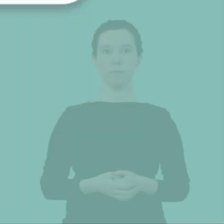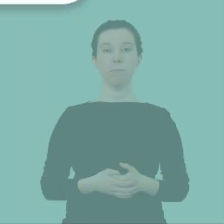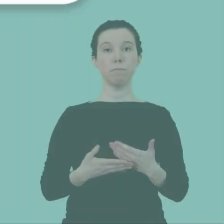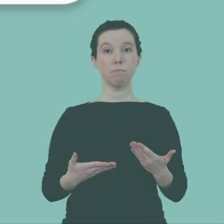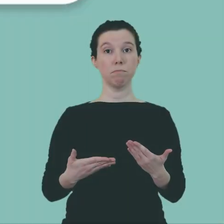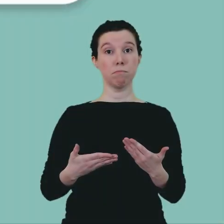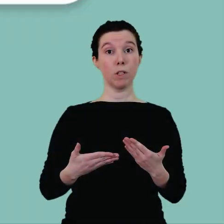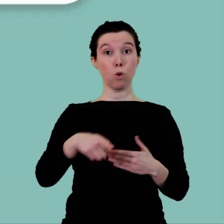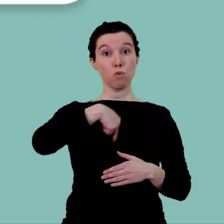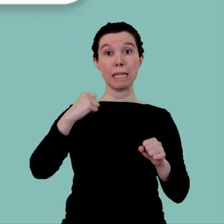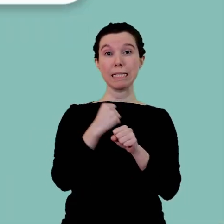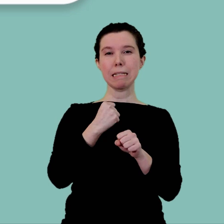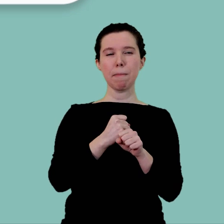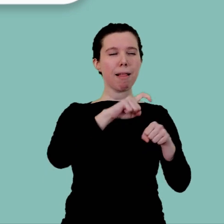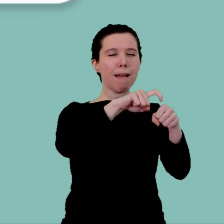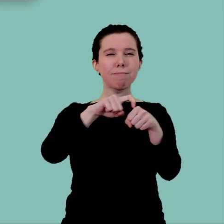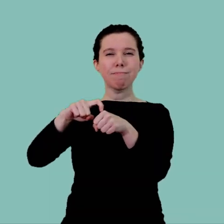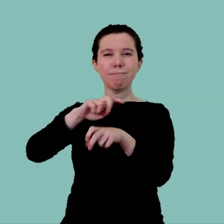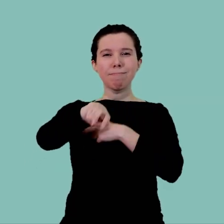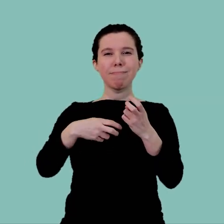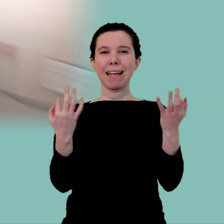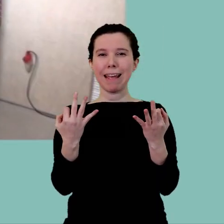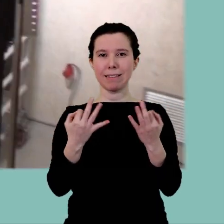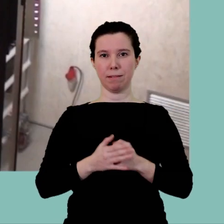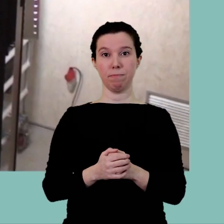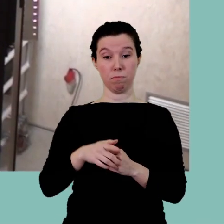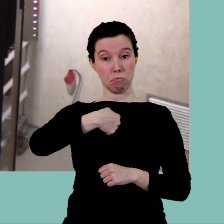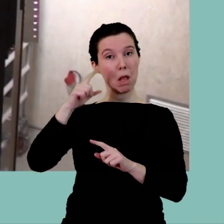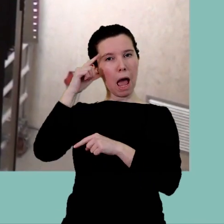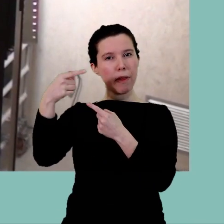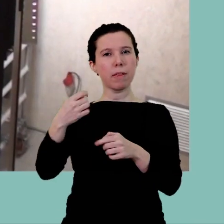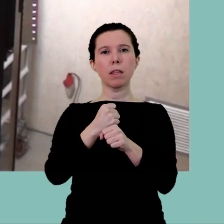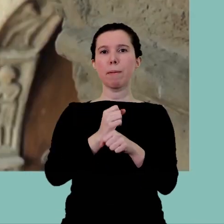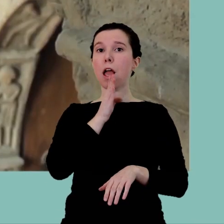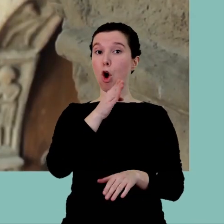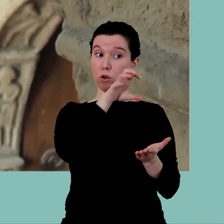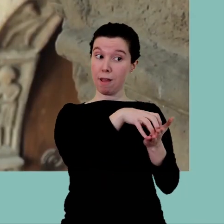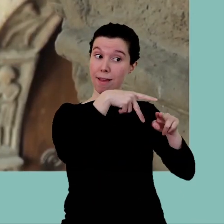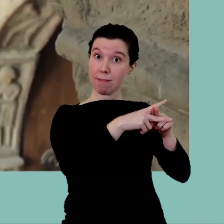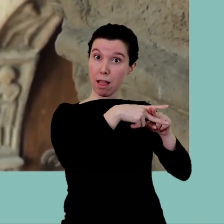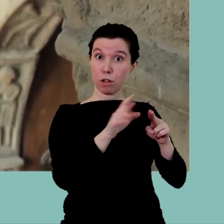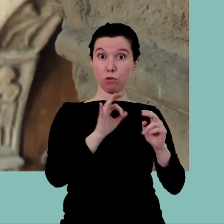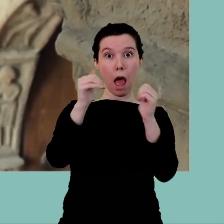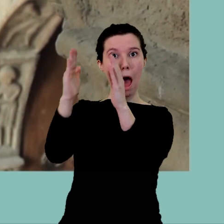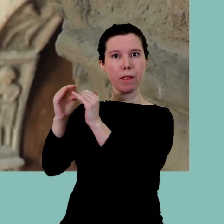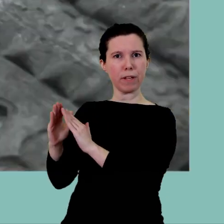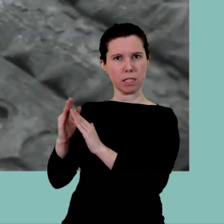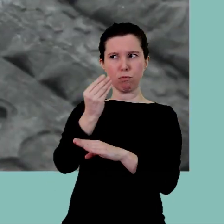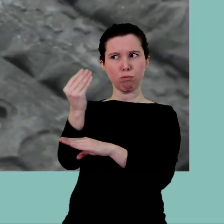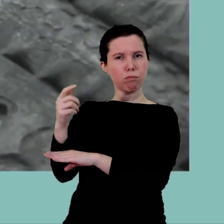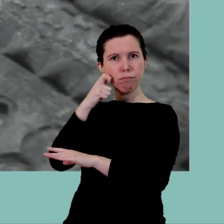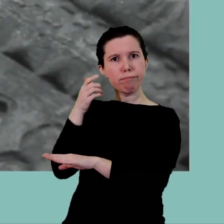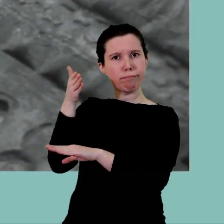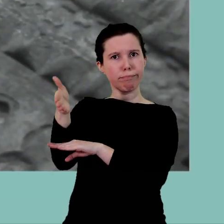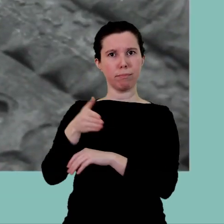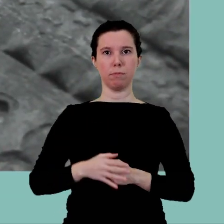I quina mena d'obres som capaços de restaurar? Dia a dia treballem tant en els tallers del centre com en els propis edificis o indrets on es troben les